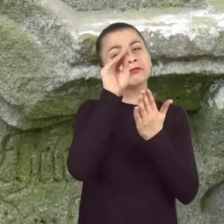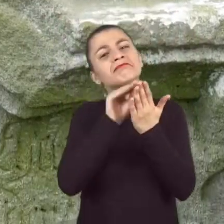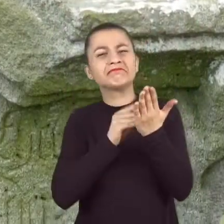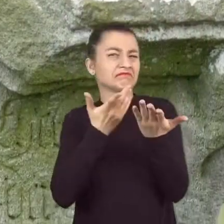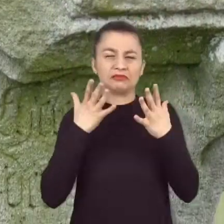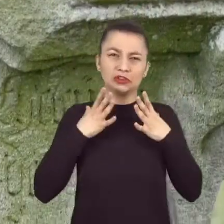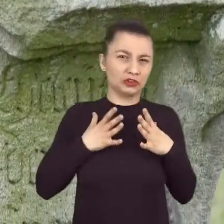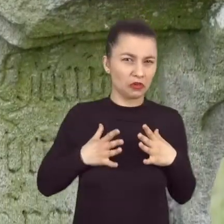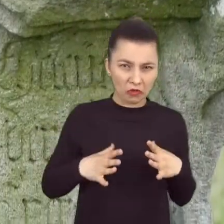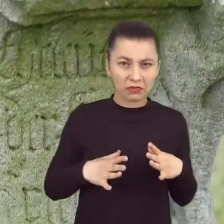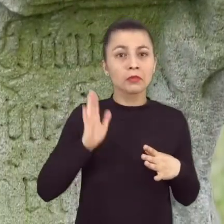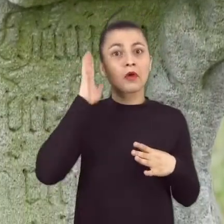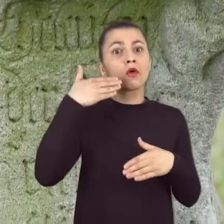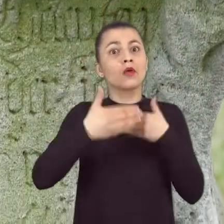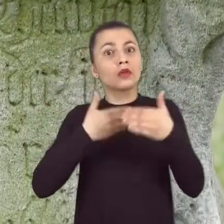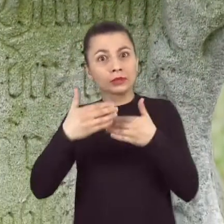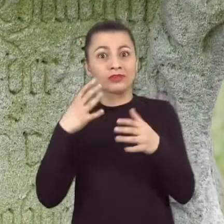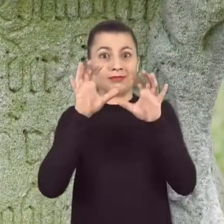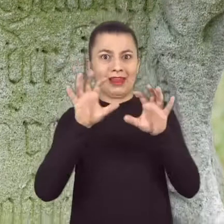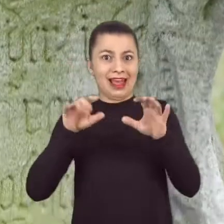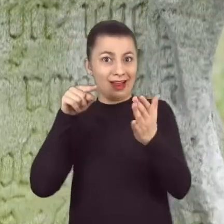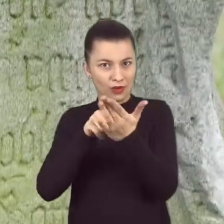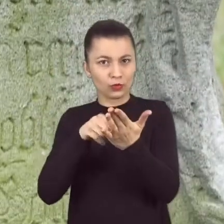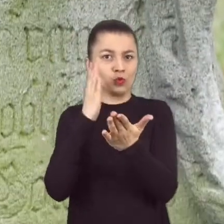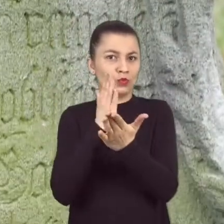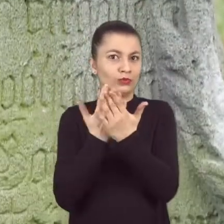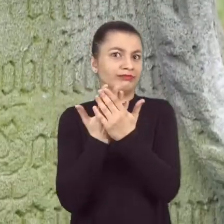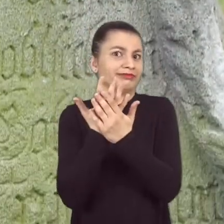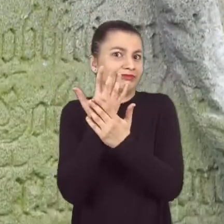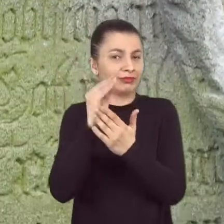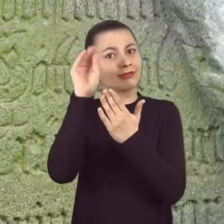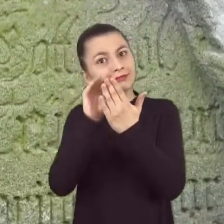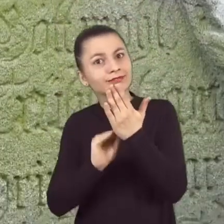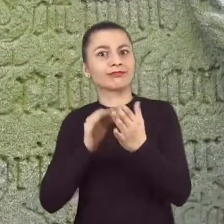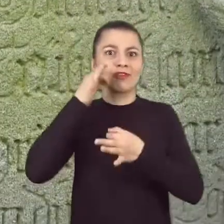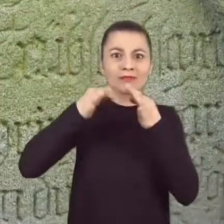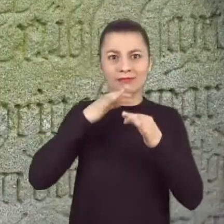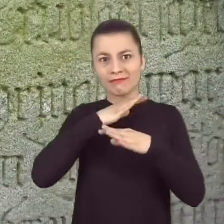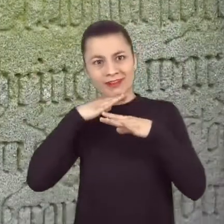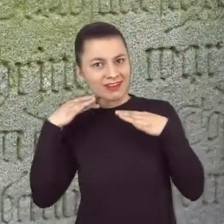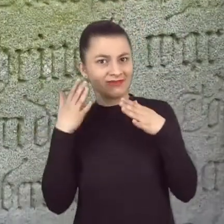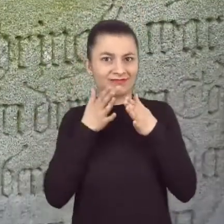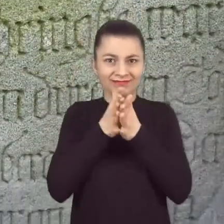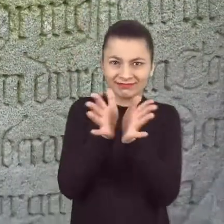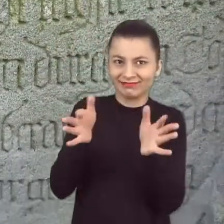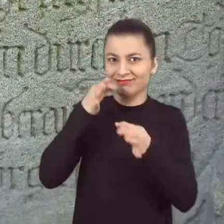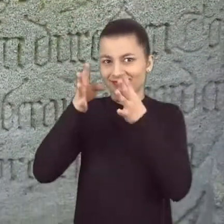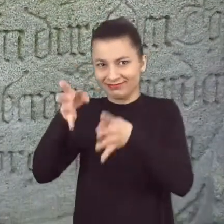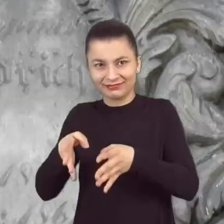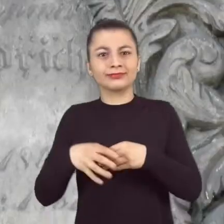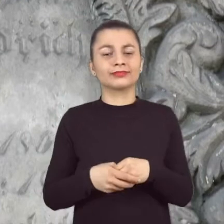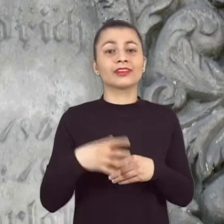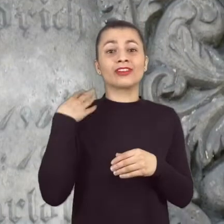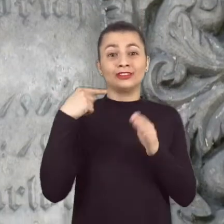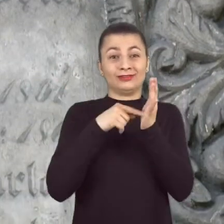XVII wieku była skromna. Później, w czasach rozwiniętego baroku, urosła do barwnej, obszernej opowieści.